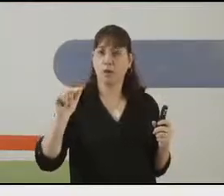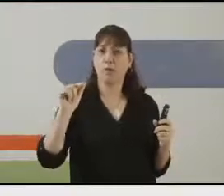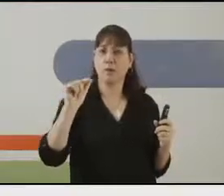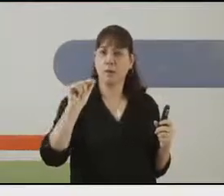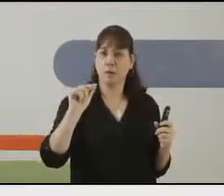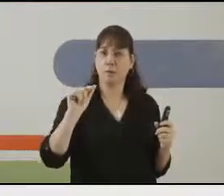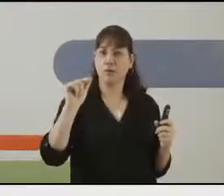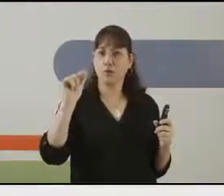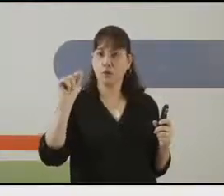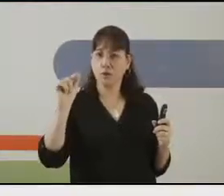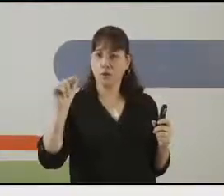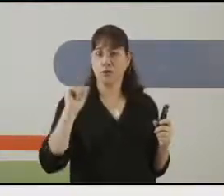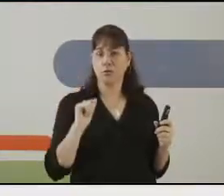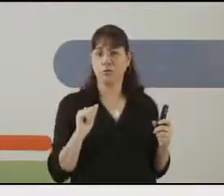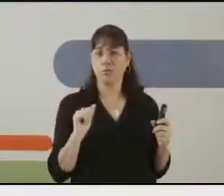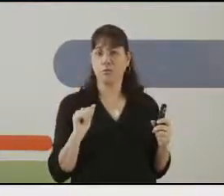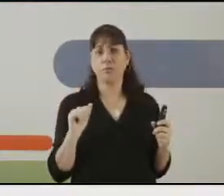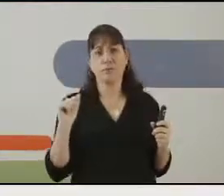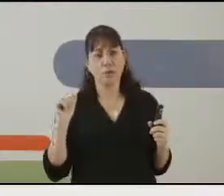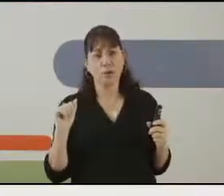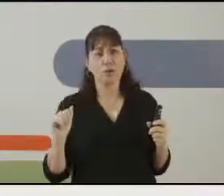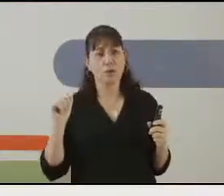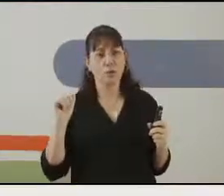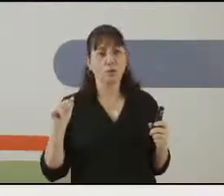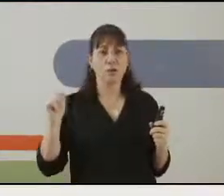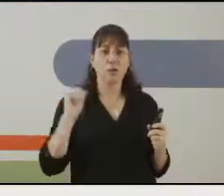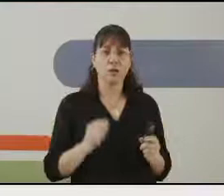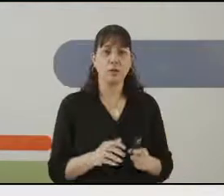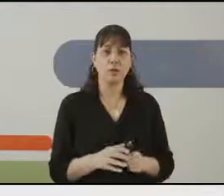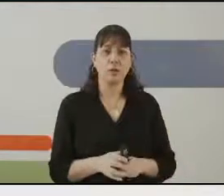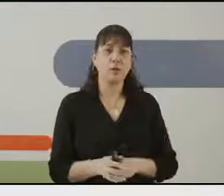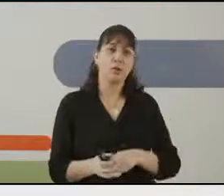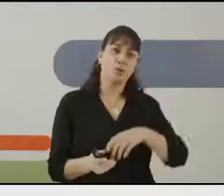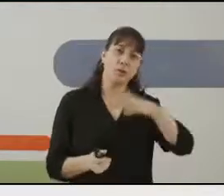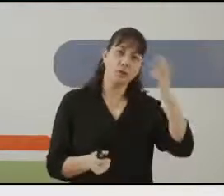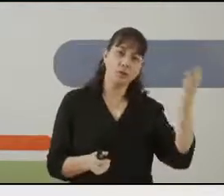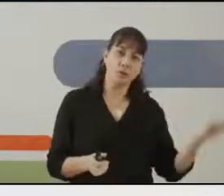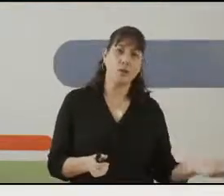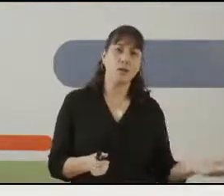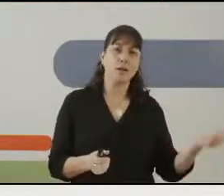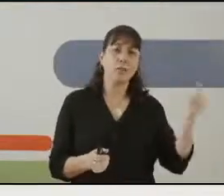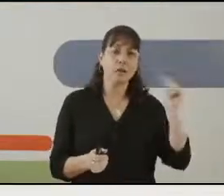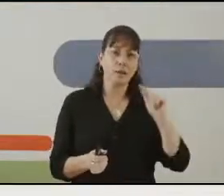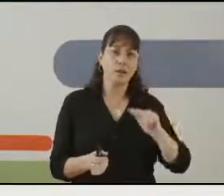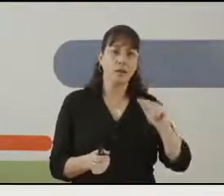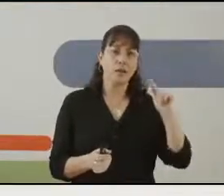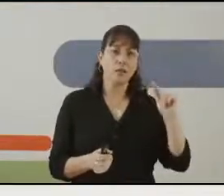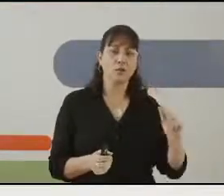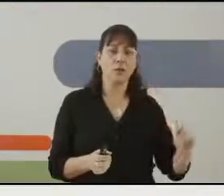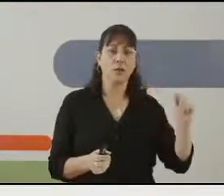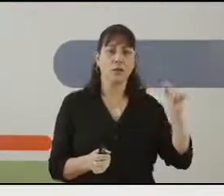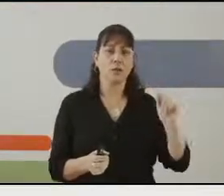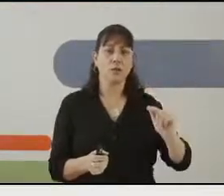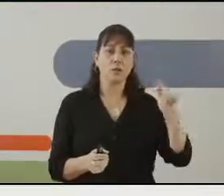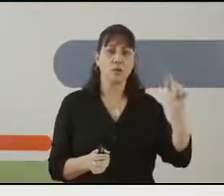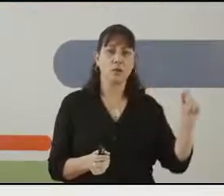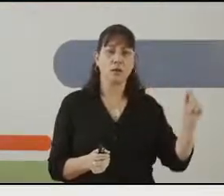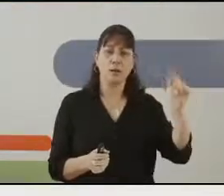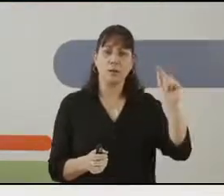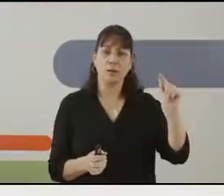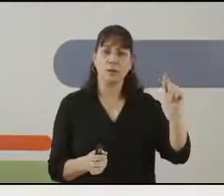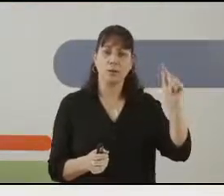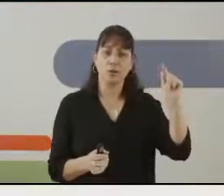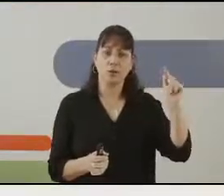4, 5, 6. נכון? שישה בלונים. וביד השנייה 1, 2, 3,